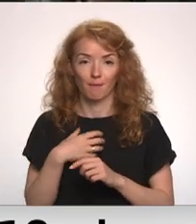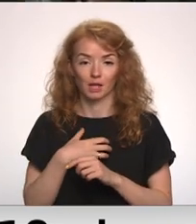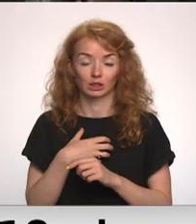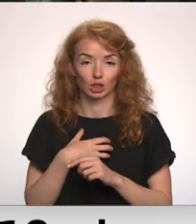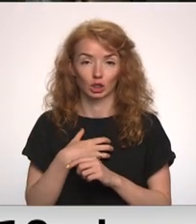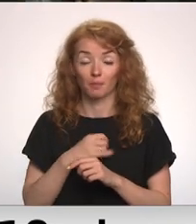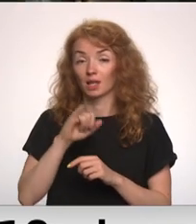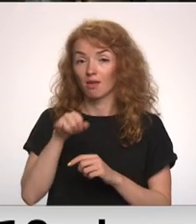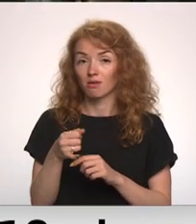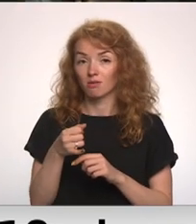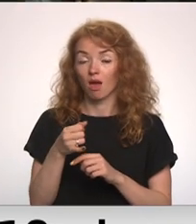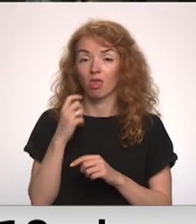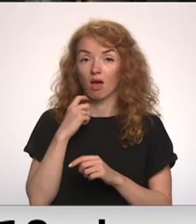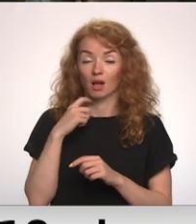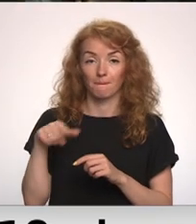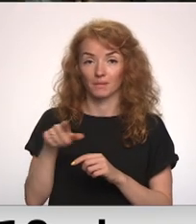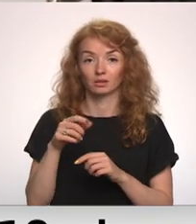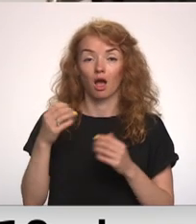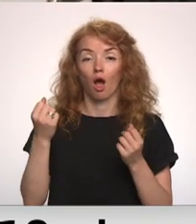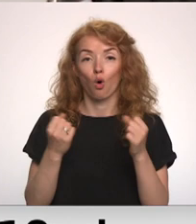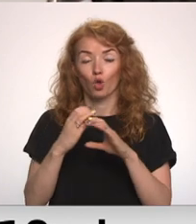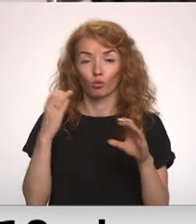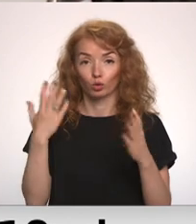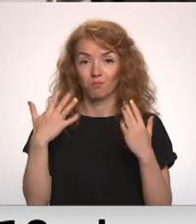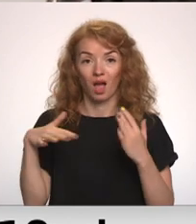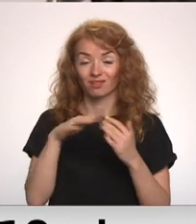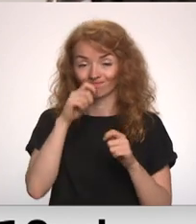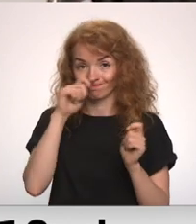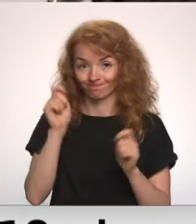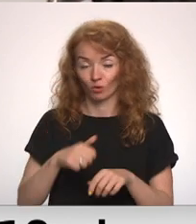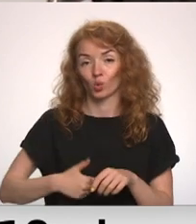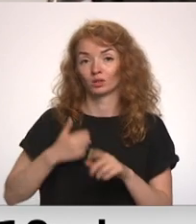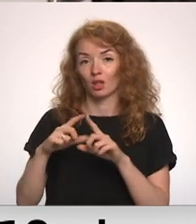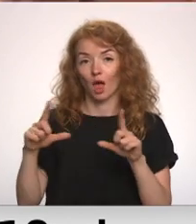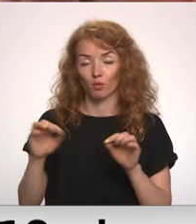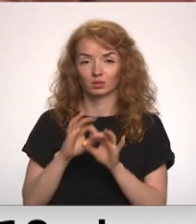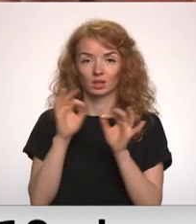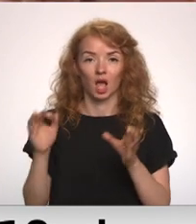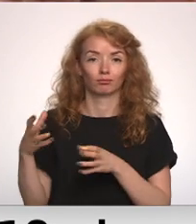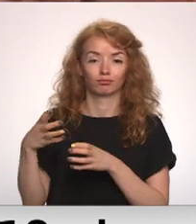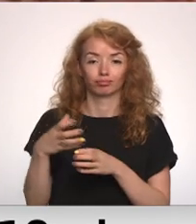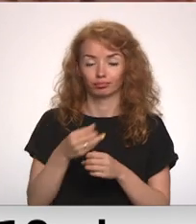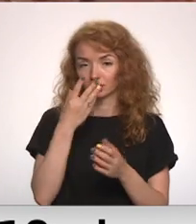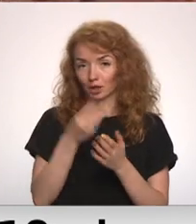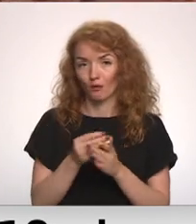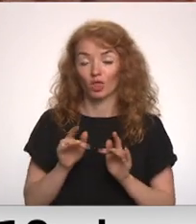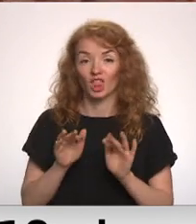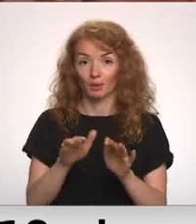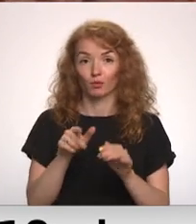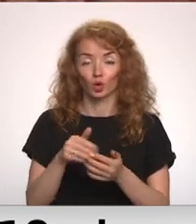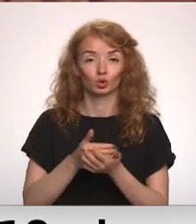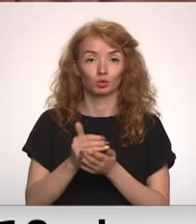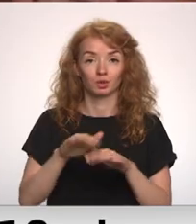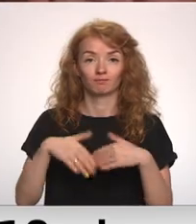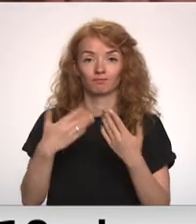Ņemot vairāk, Jākapils autobusu parks konkursā neuzvarēja, uzņēmumam nākas sašaurināt savu darbību. Šobrīd tas turpina